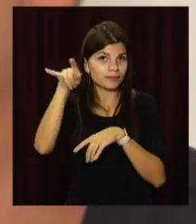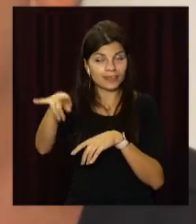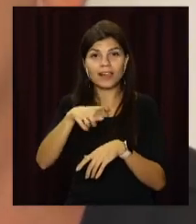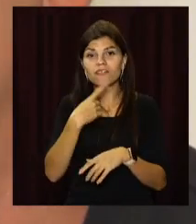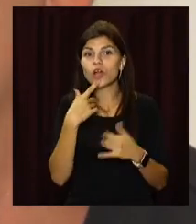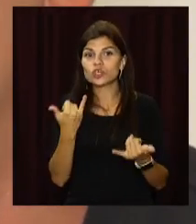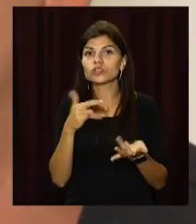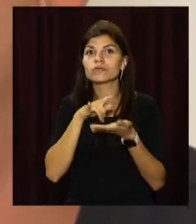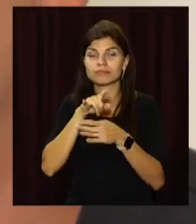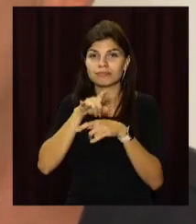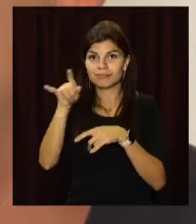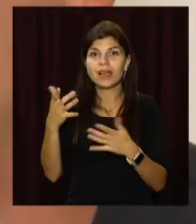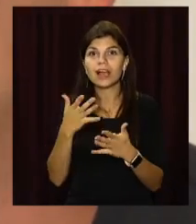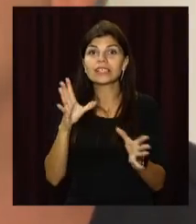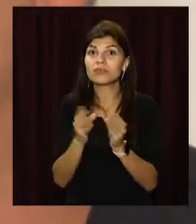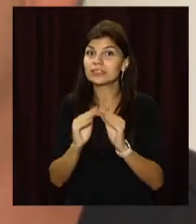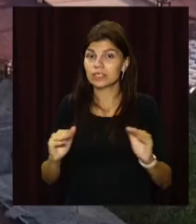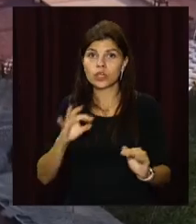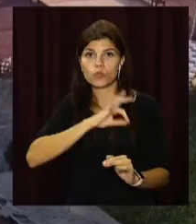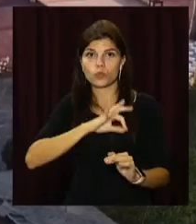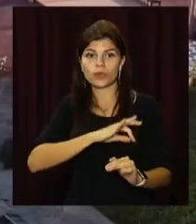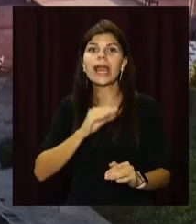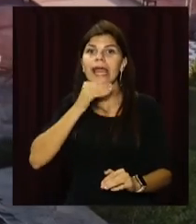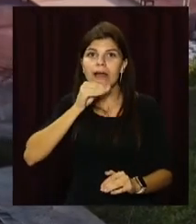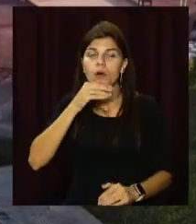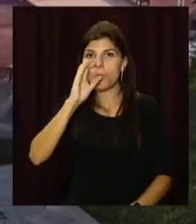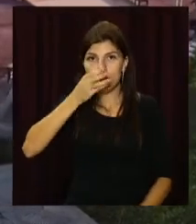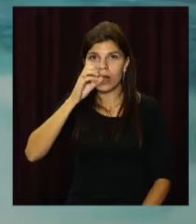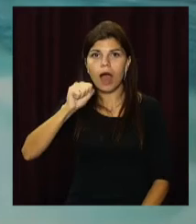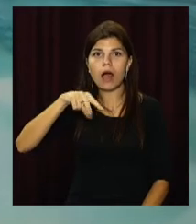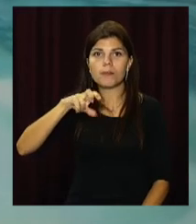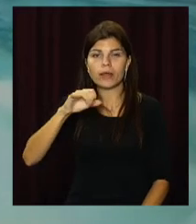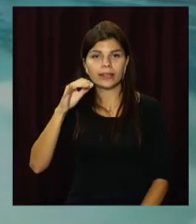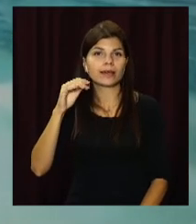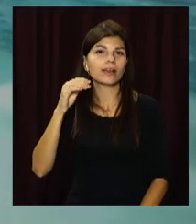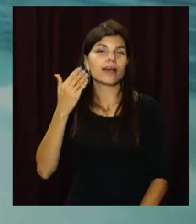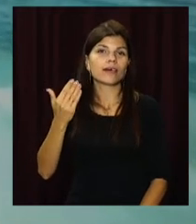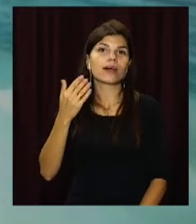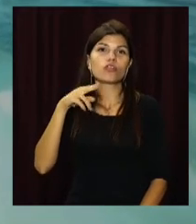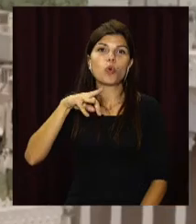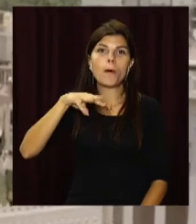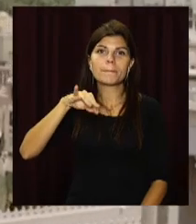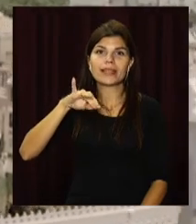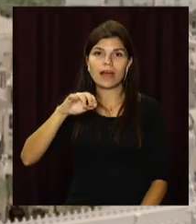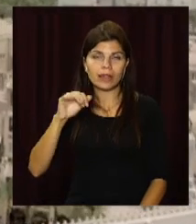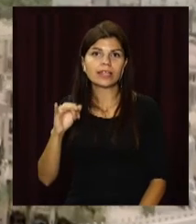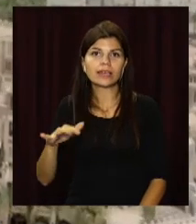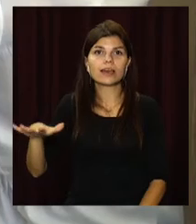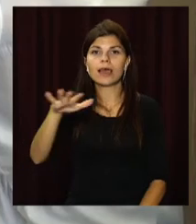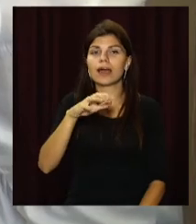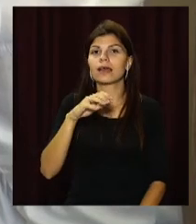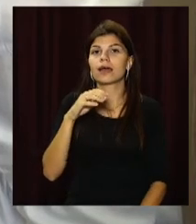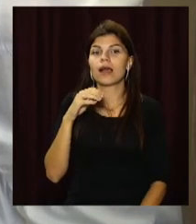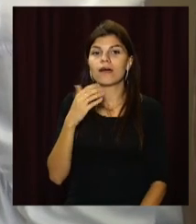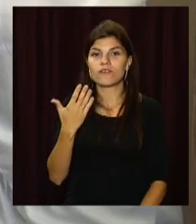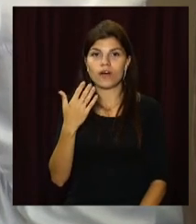попитом у туристів, які подорожують з дітьми, користуються Єгипет, Болгарія, Албанія, Греція, Мальдіва, Домінікана та Арабські Емірати.